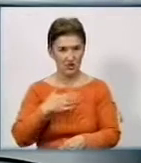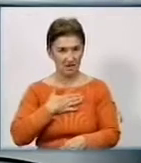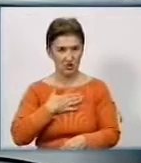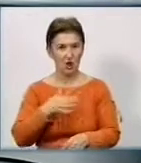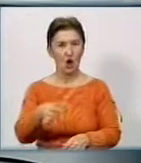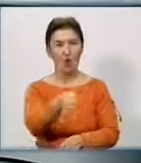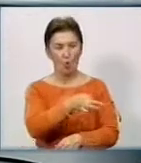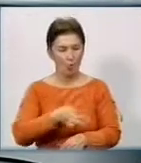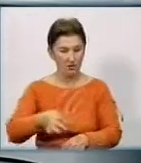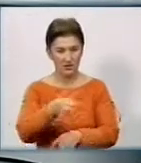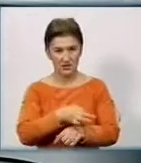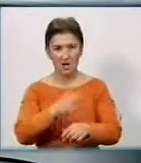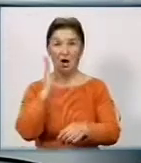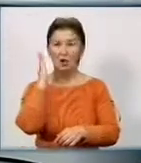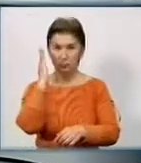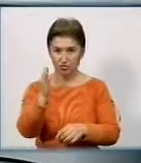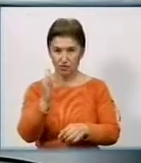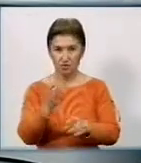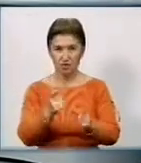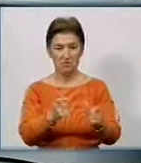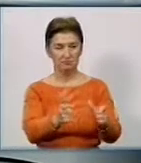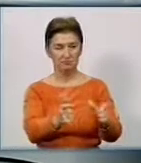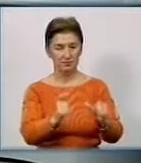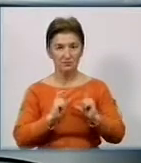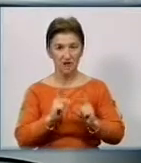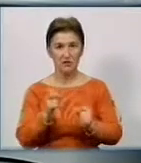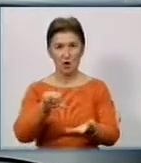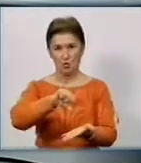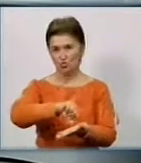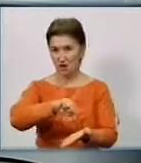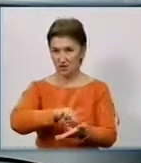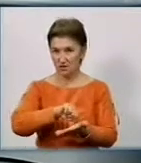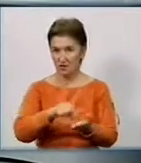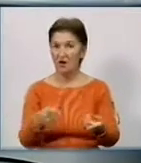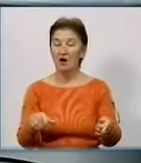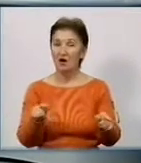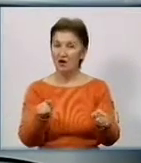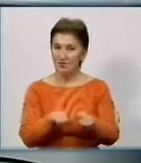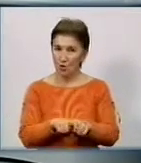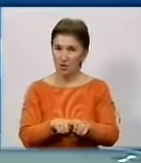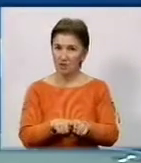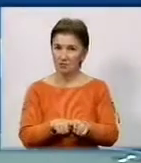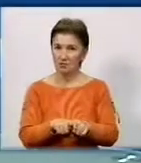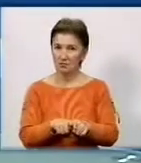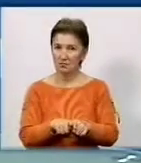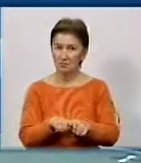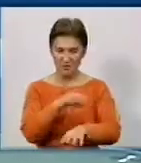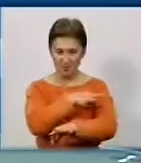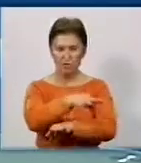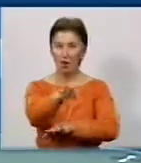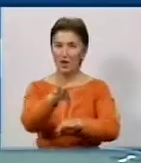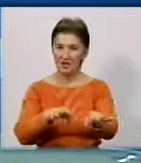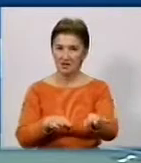будет получать приглашение на участие в такой диагностическом проекте.